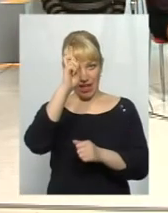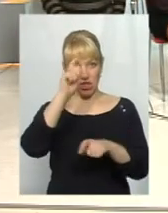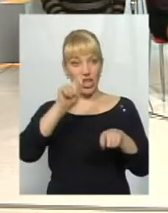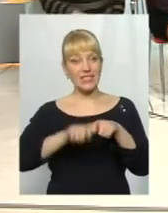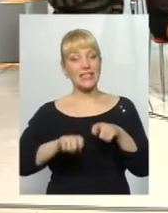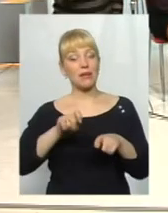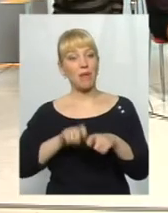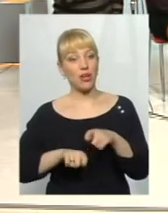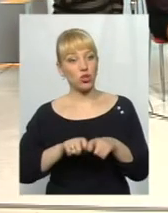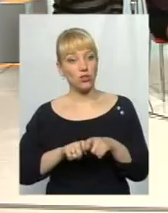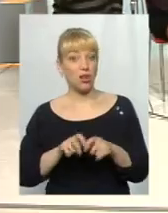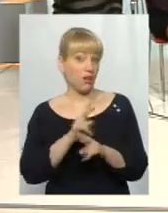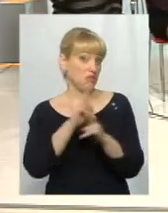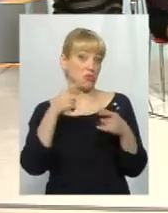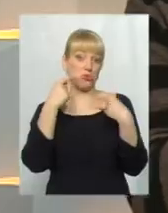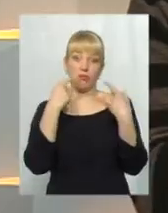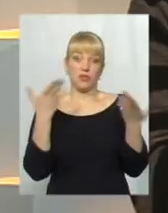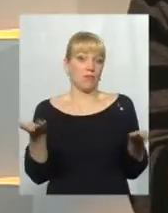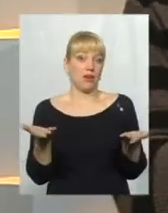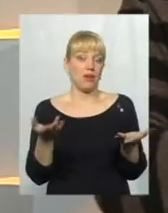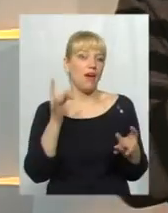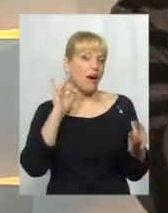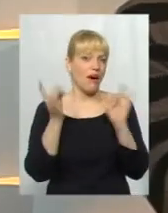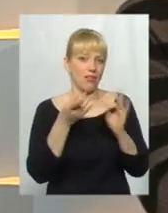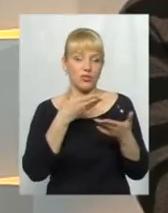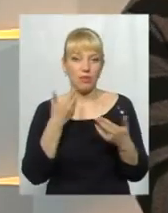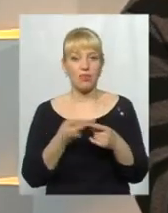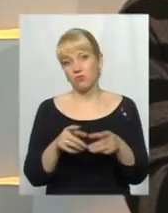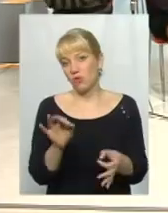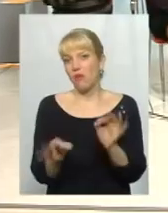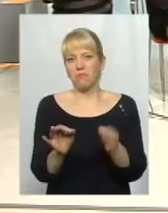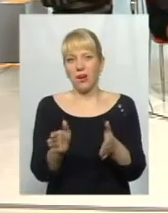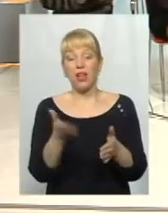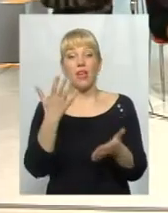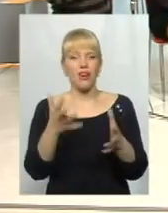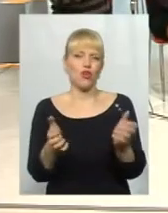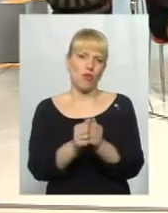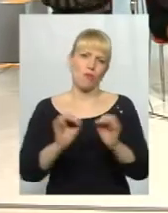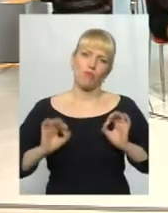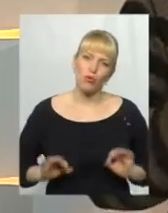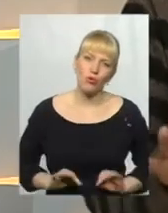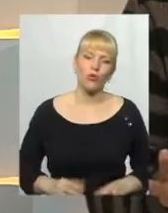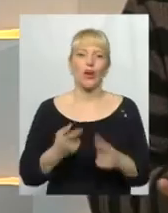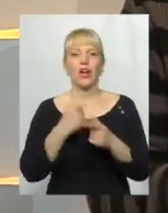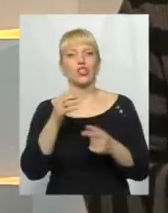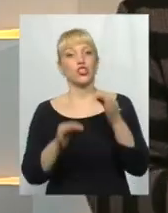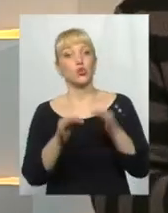І ніхто про це не говорить. галасу нема ніякого. Тобто, це нормально. Якщо ловлять прокурора, суддю, чи там